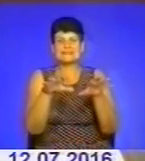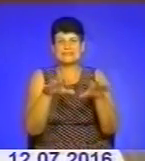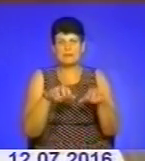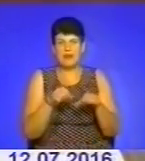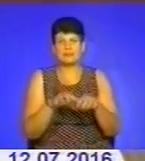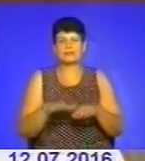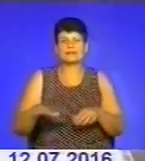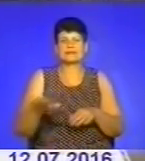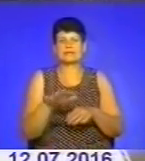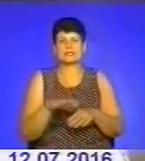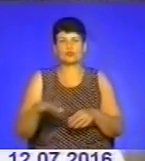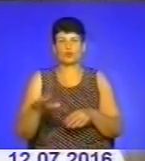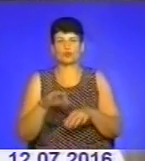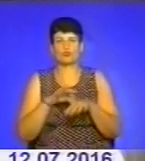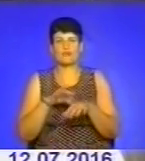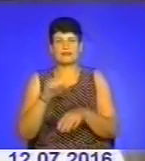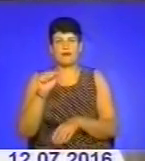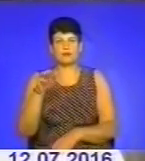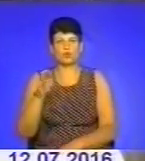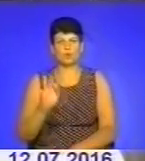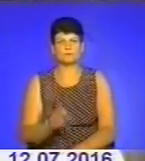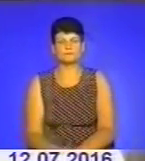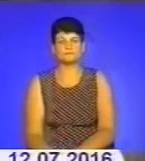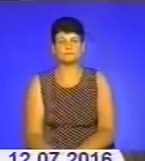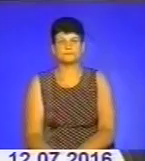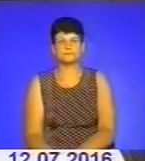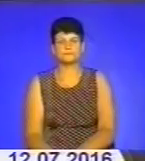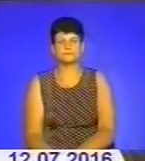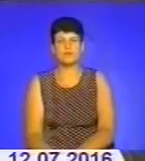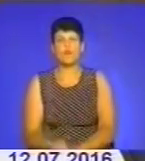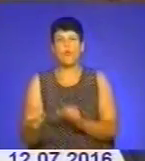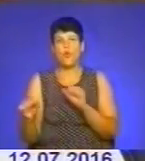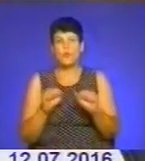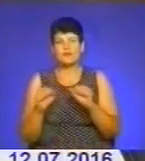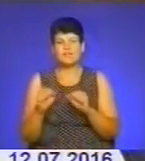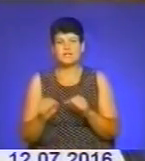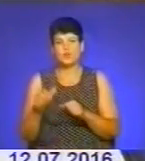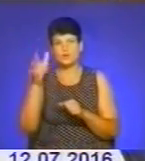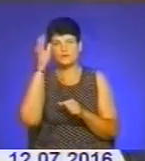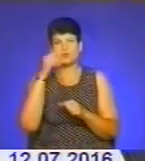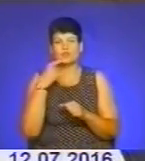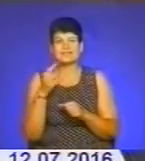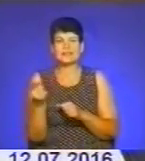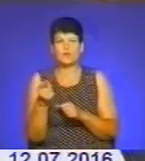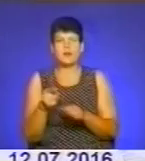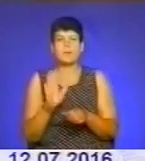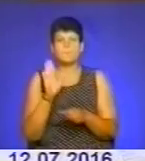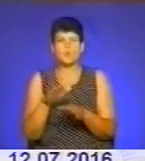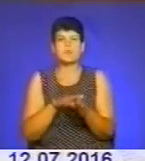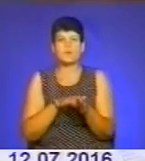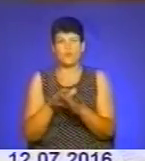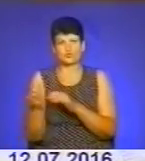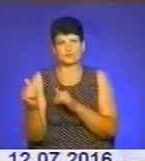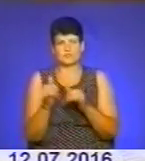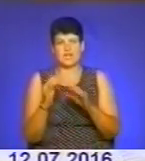проведення антитерористичної операції. В управлінні освіти запевняють, що Тернопільщина буде повністю забезпечена